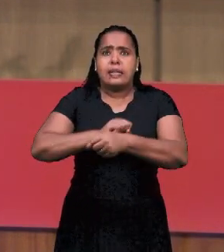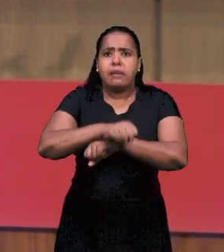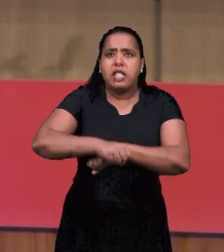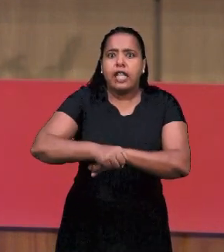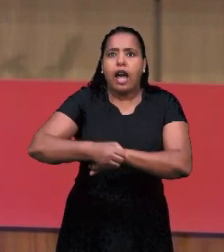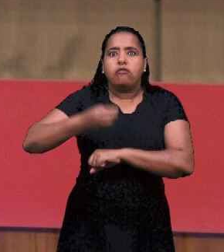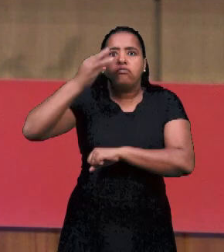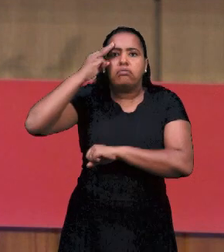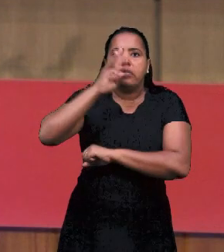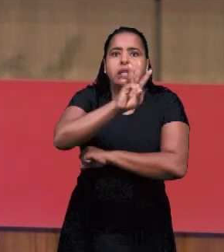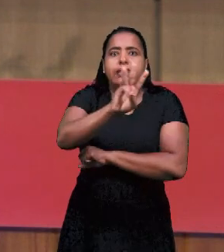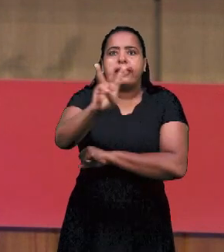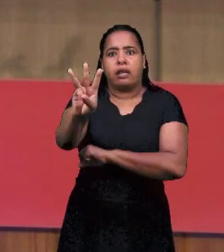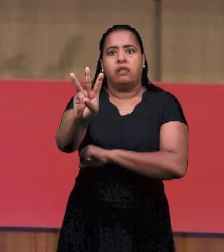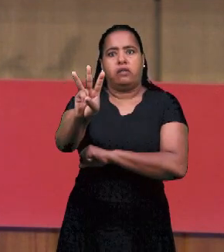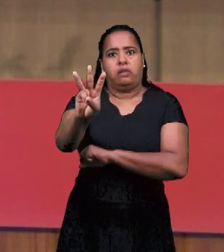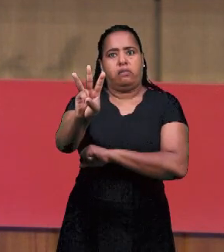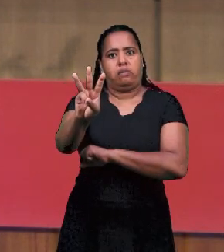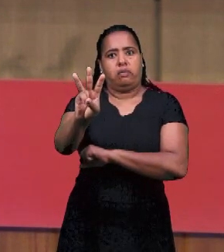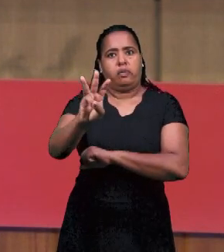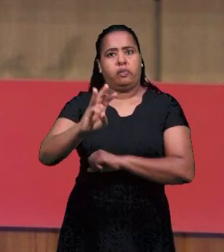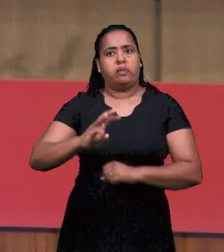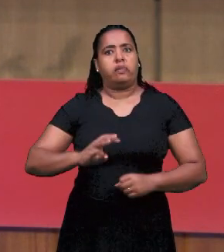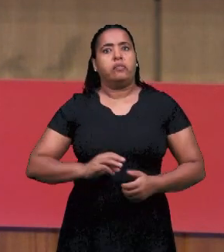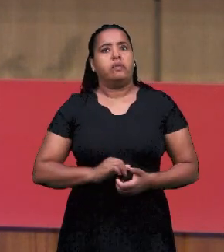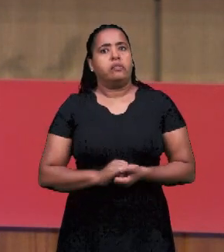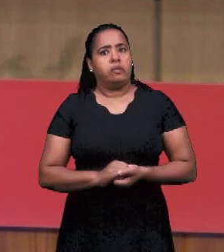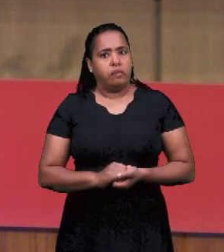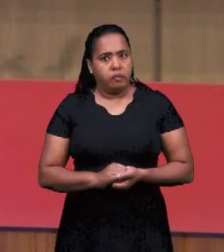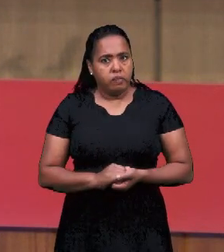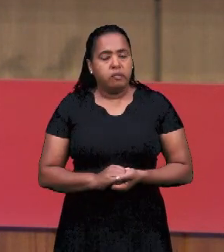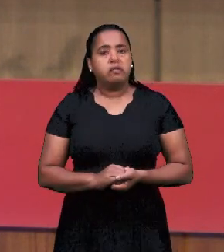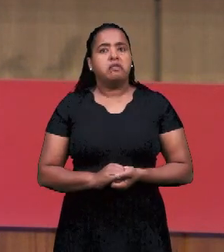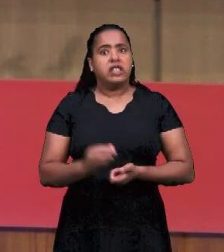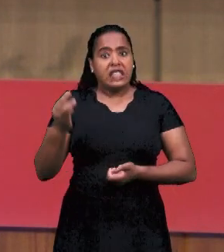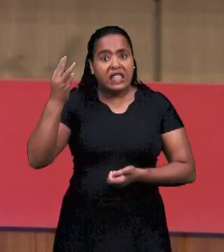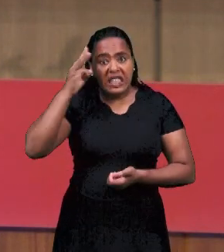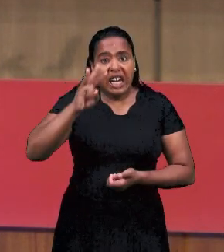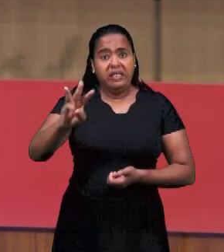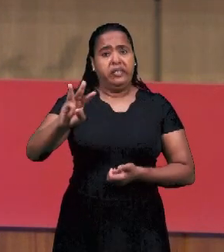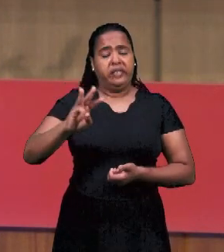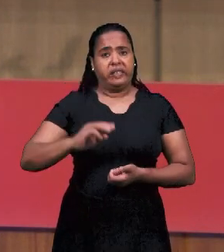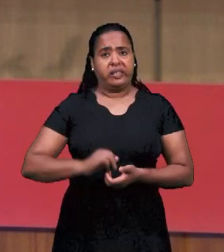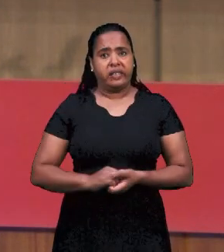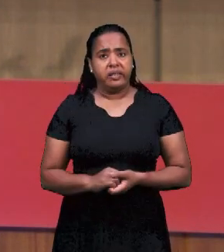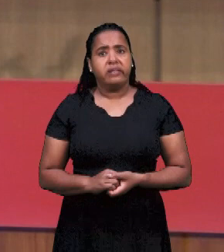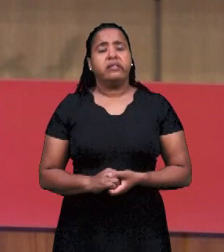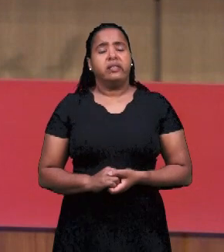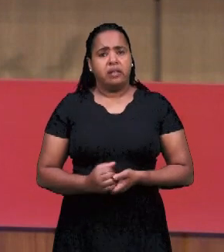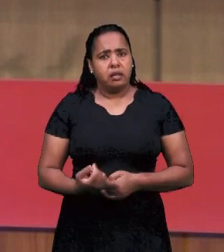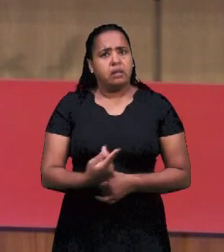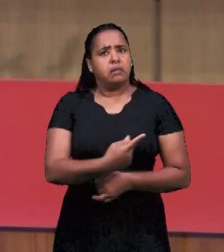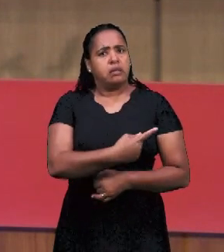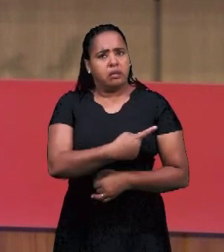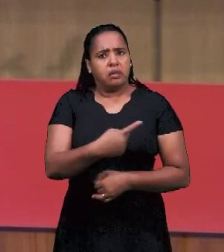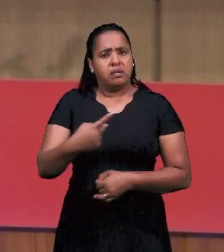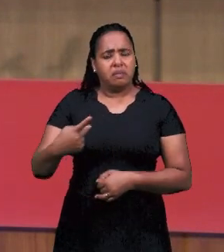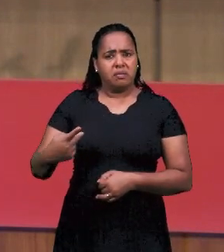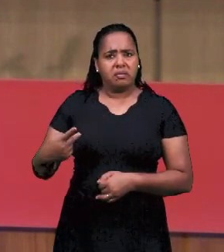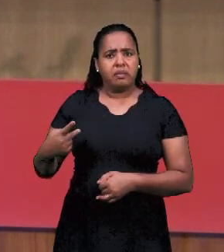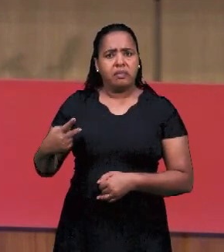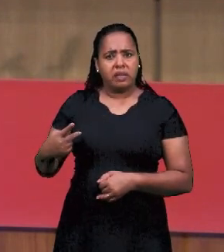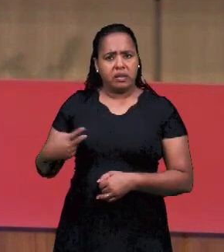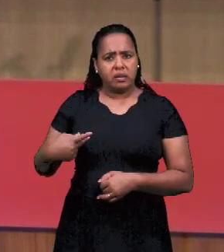конце семинара. Семинар был 3 дня. В течение 3 дней здесь они были в посте. Таким образом